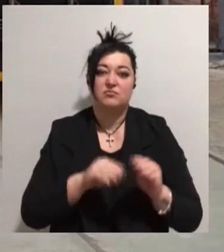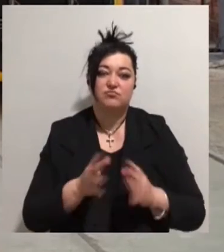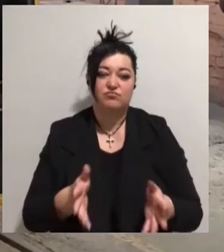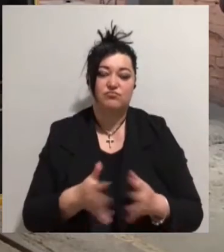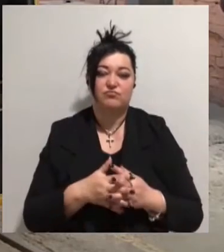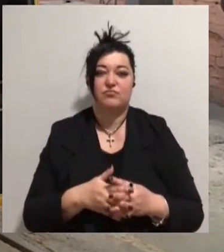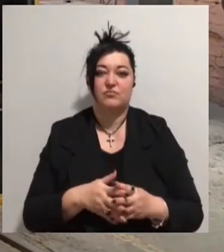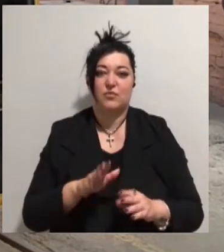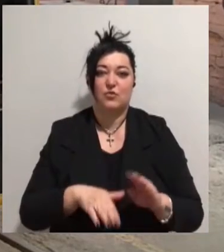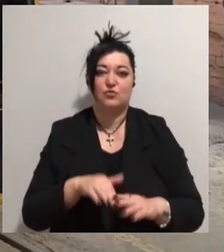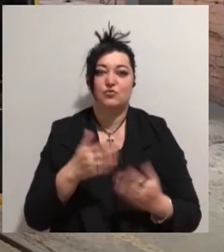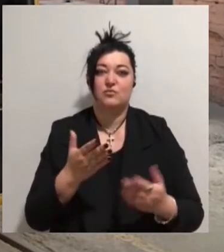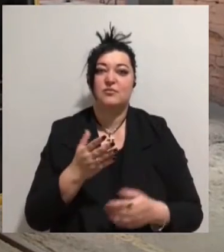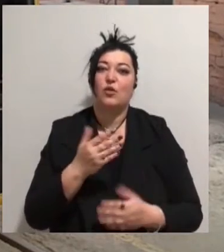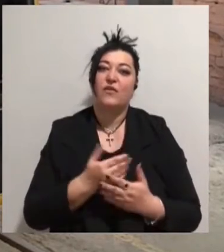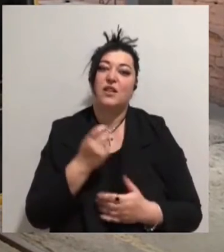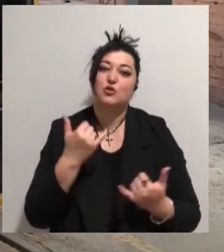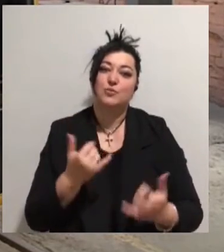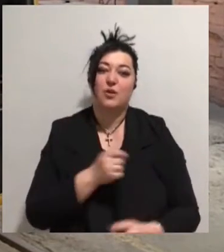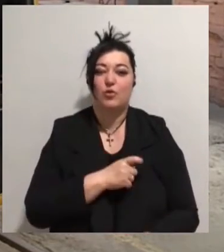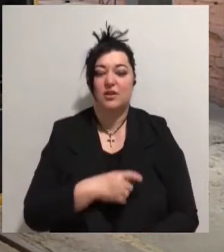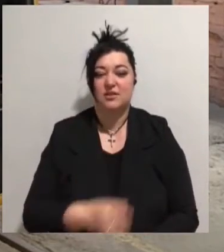Сергій Коняхін. Новини на Суспільному. Одеса.